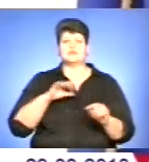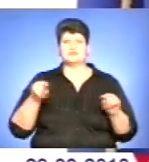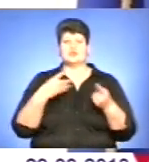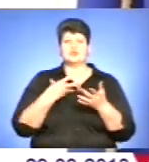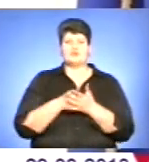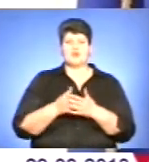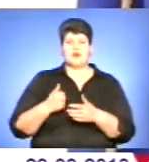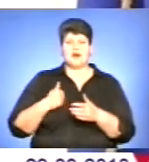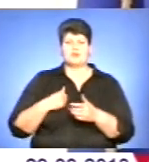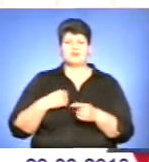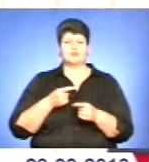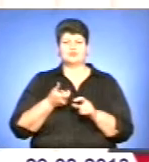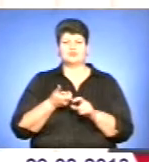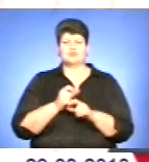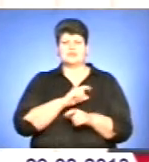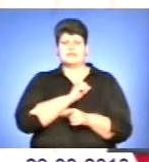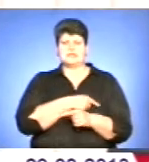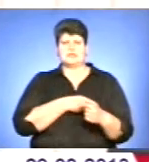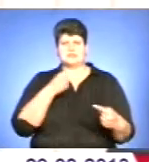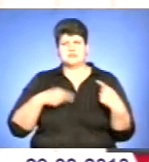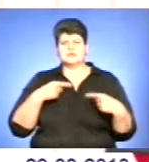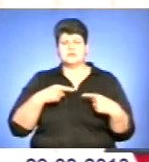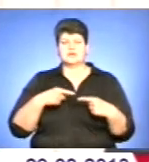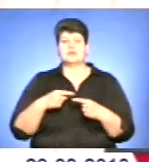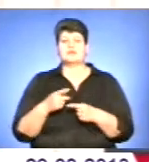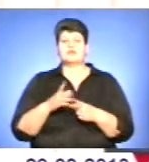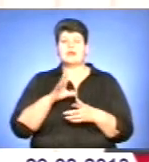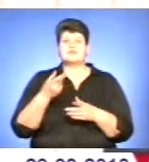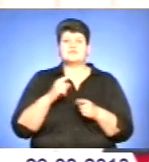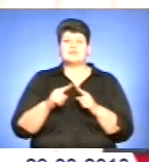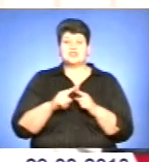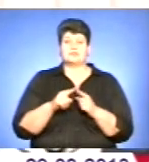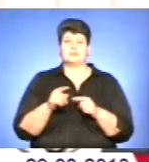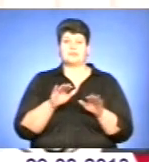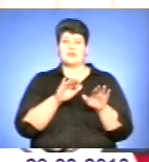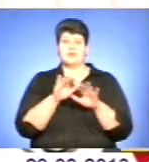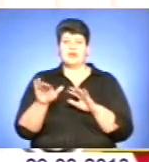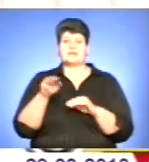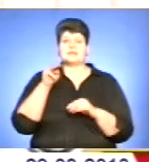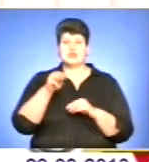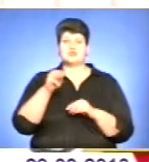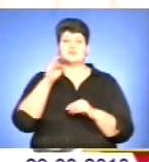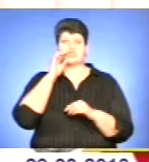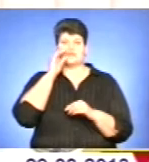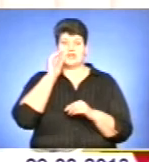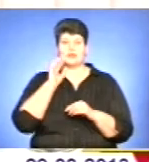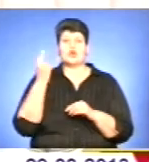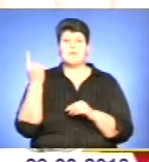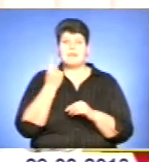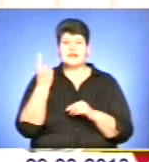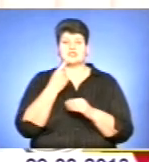вони його дуже різко критикували. Я би його швидше порівняв з Тарасом Шевченком, тому що його перший такий політичний